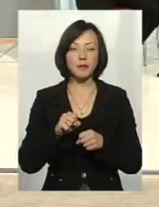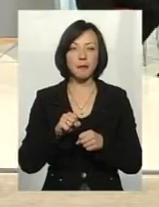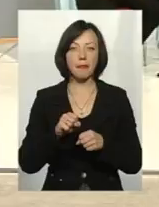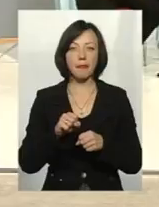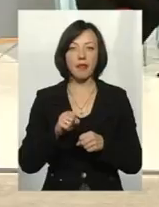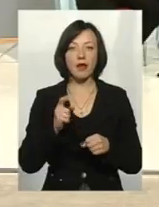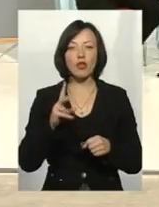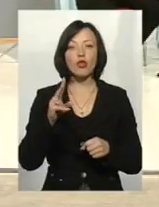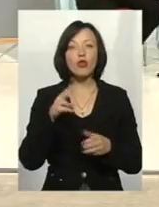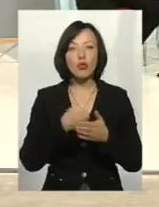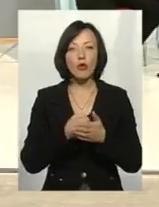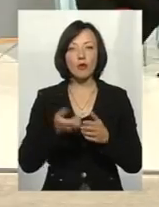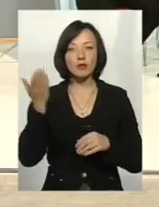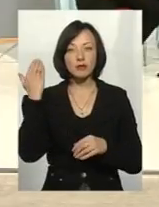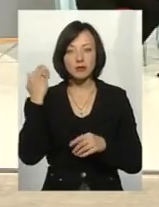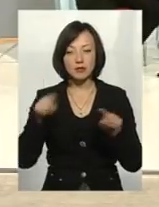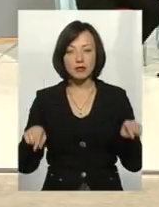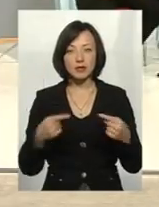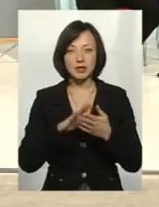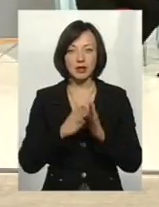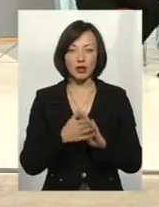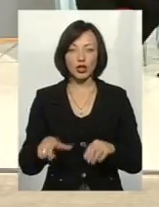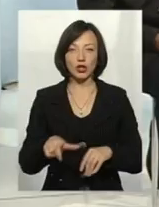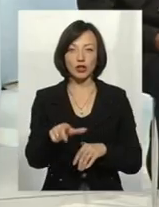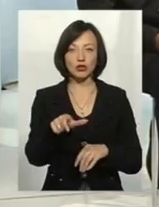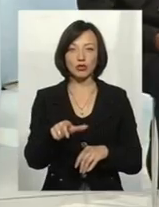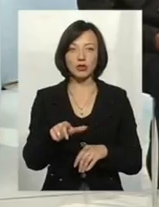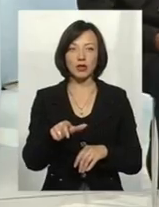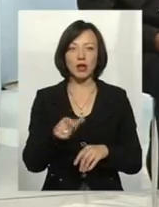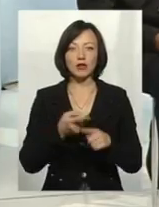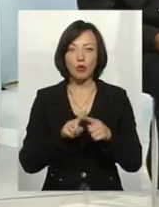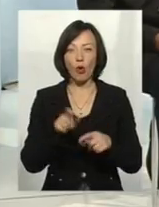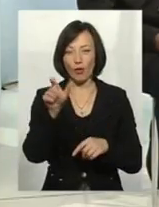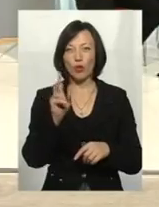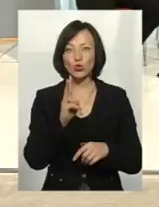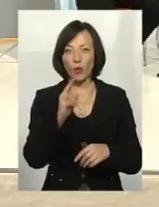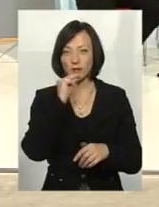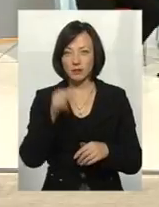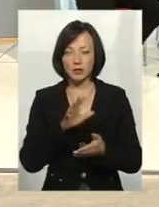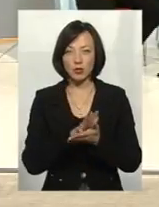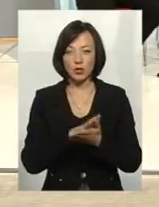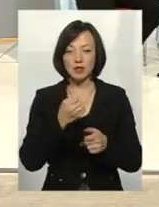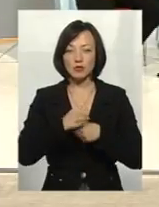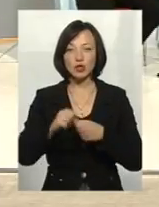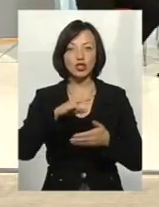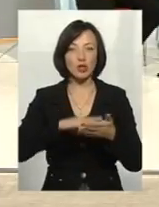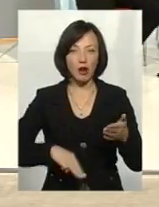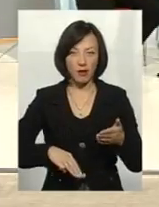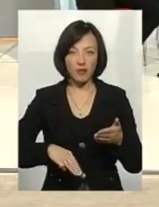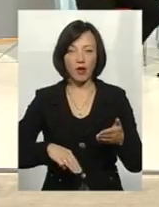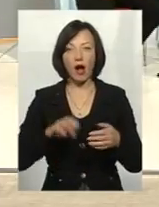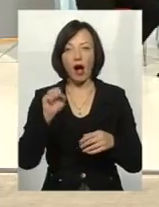первинного стану в річку, але отого забруднювача змусити не лише сплатити штраф,